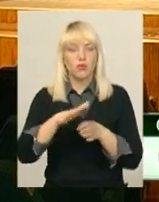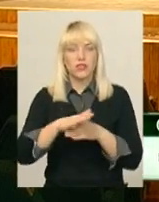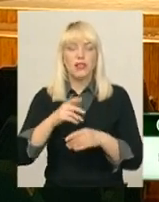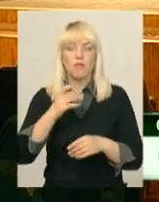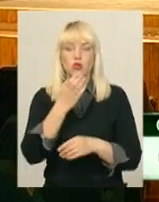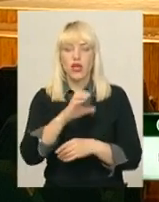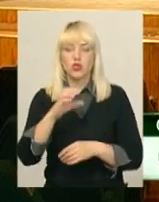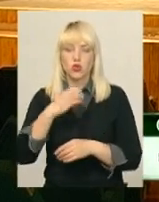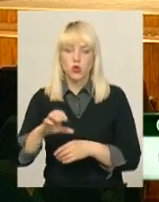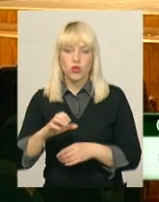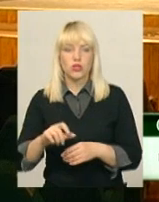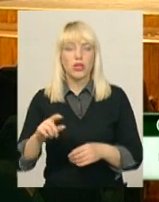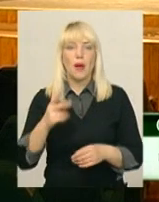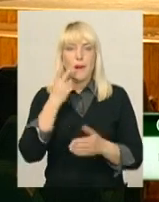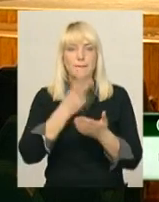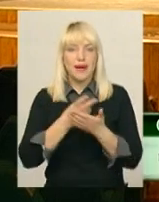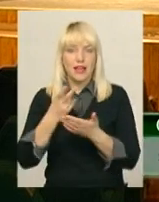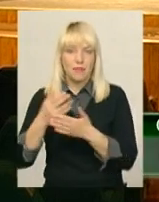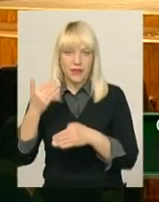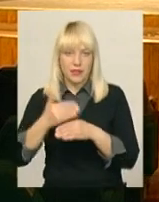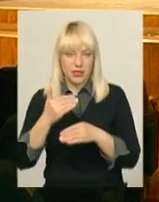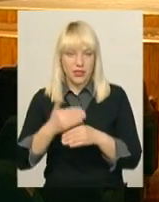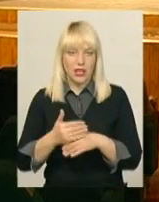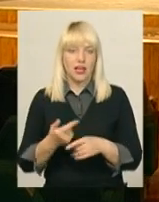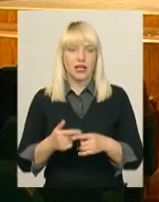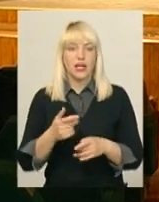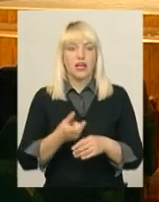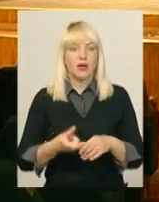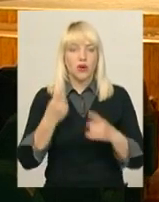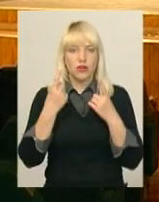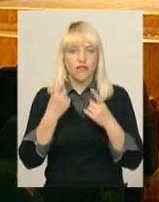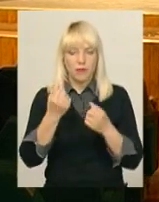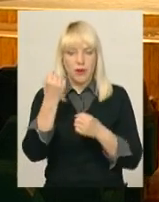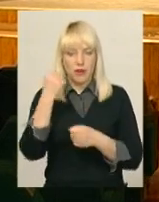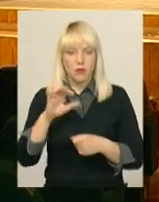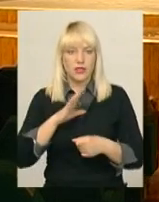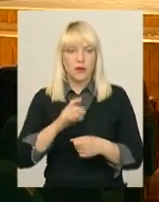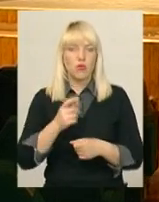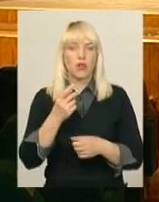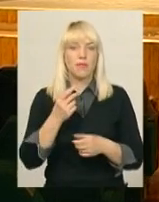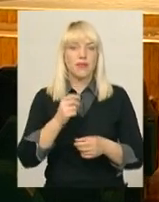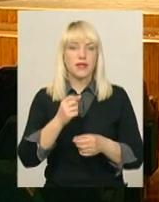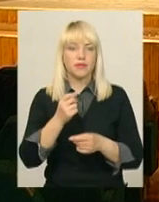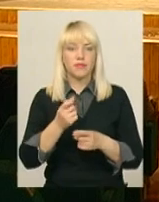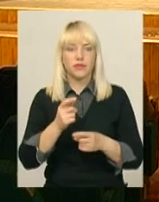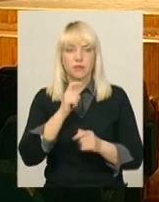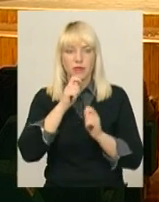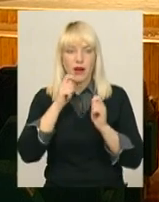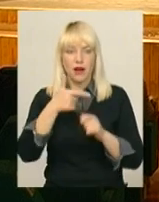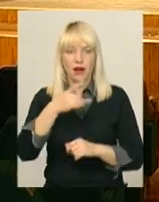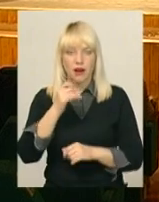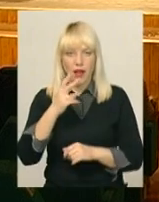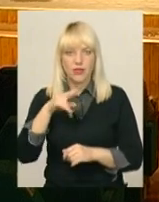Акторами стали понад тисячу хмельничан. Одна з останніх найбільш вагомих перемог – це гран-при 5-го міжнародного